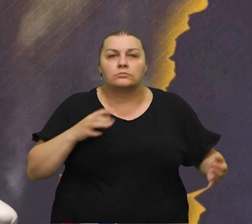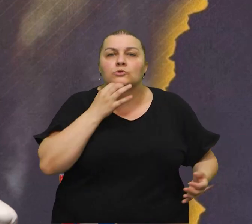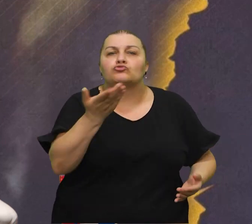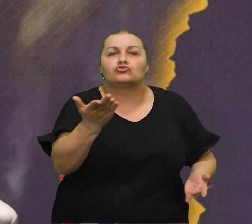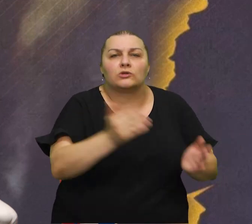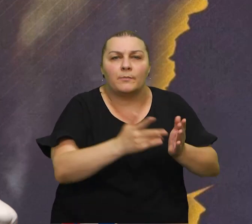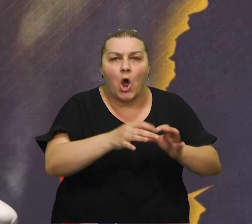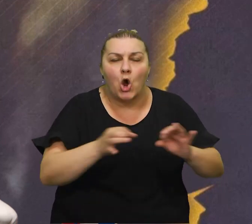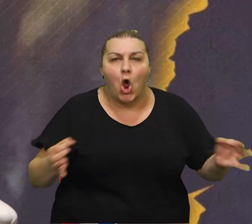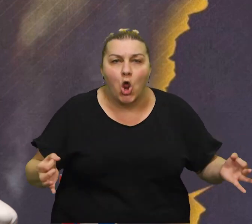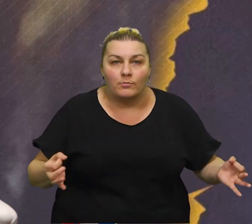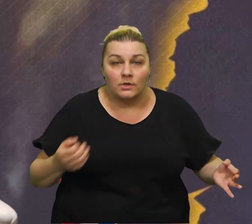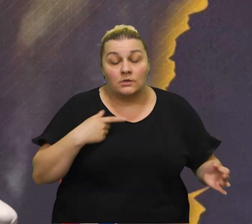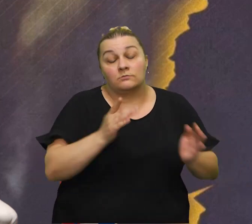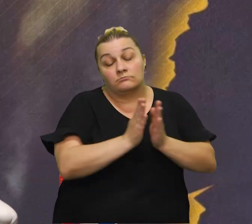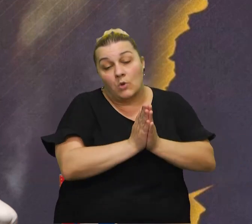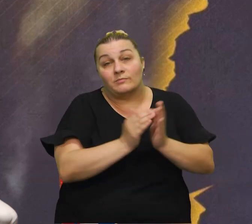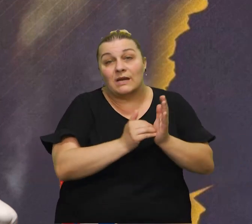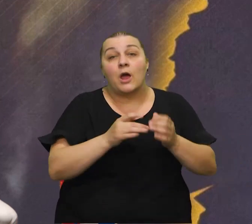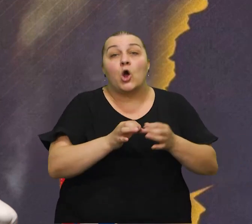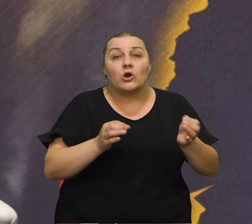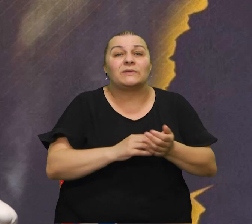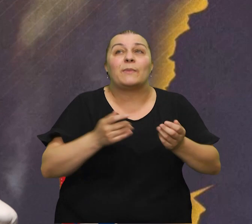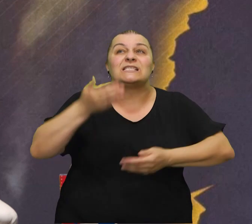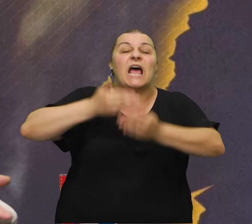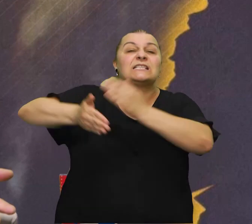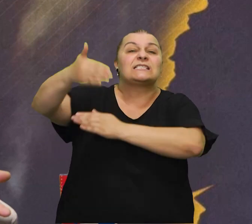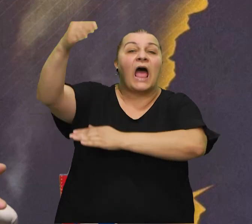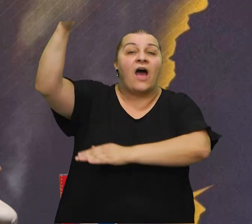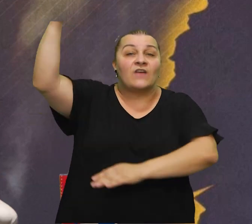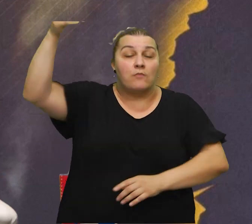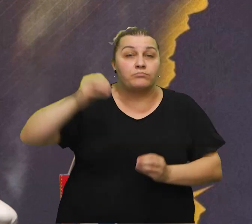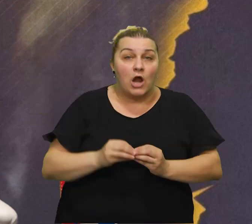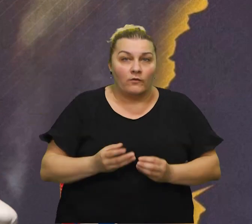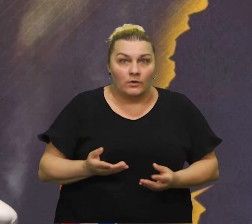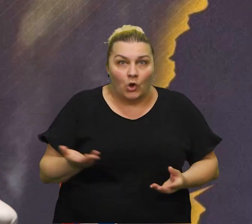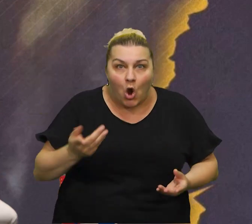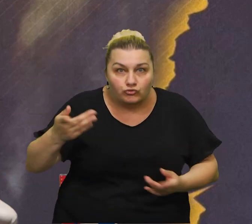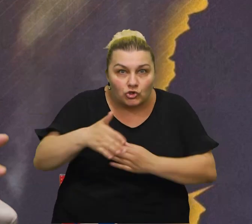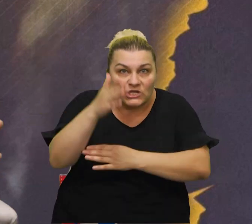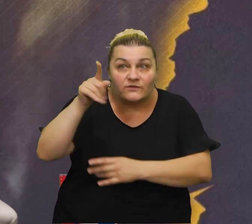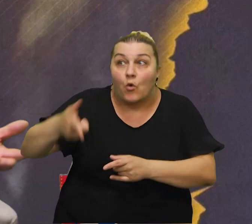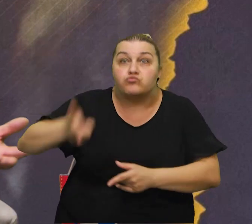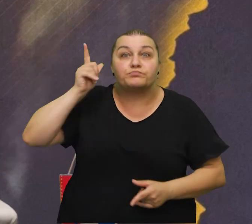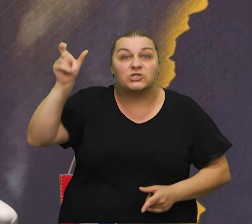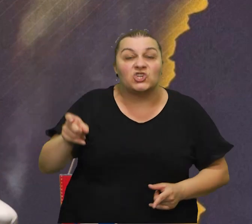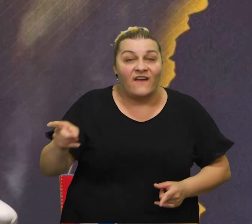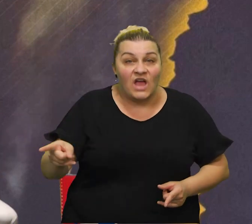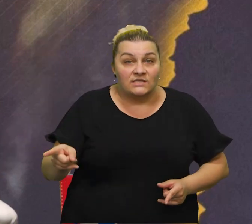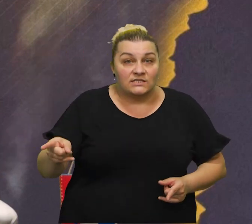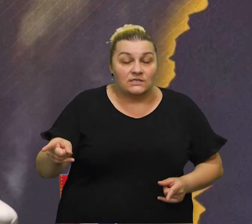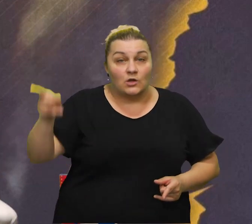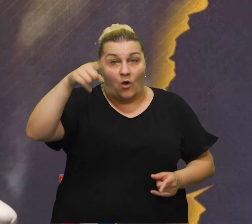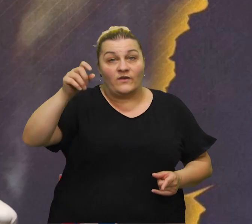kažem na mene šta ćete sin ko konap ja kada ne treba mi konap moram staviti zastavu govorim ma kako ćete govorim di ćeš diti za zastavu put će ubića vas